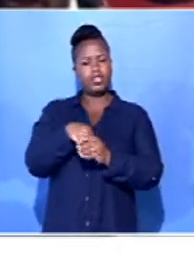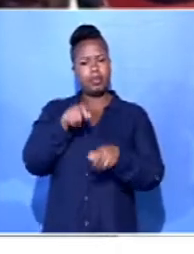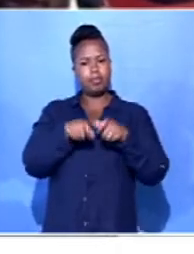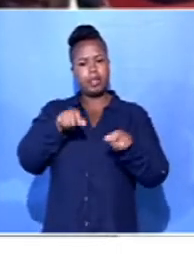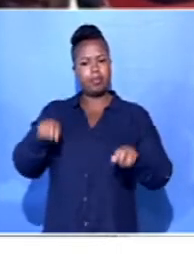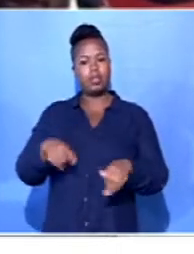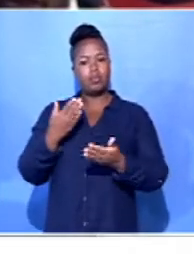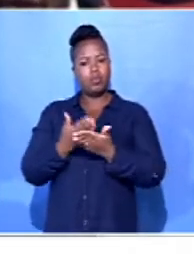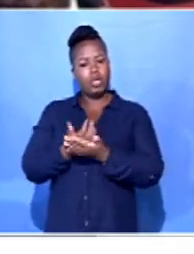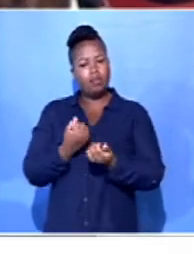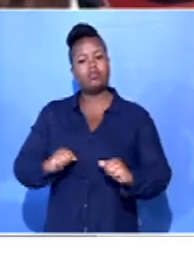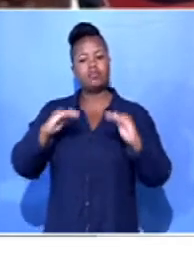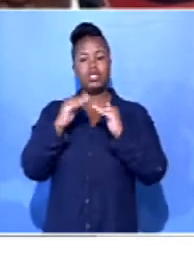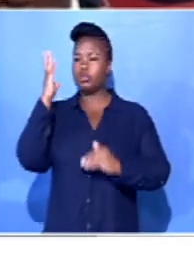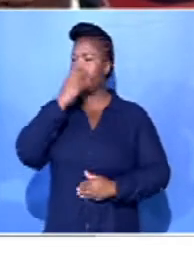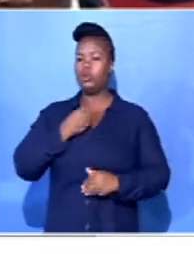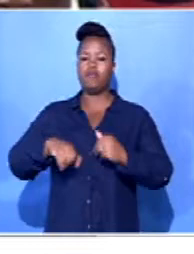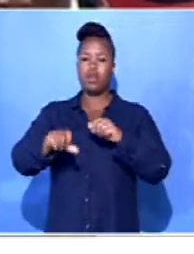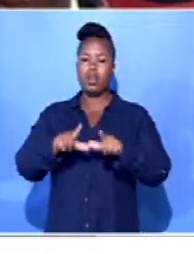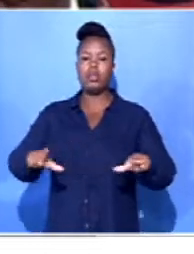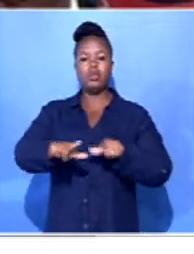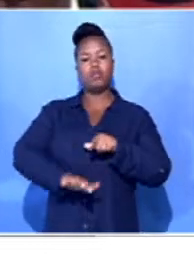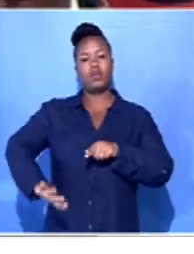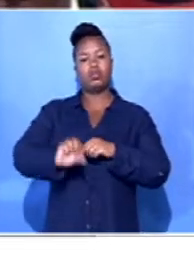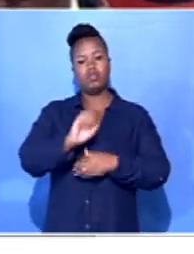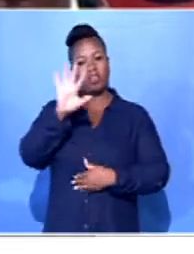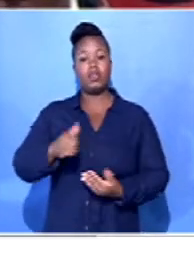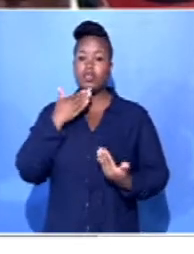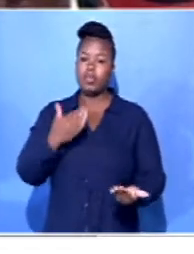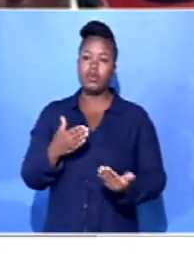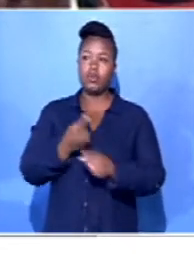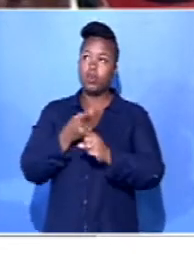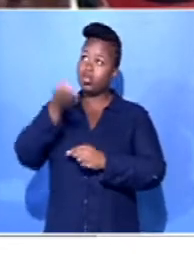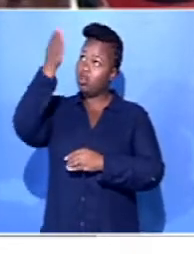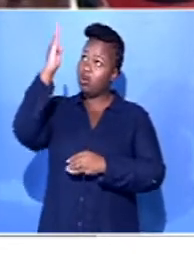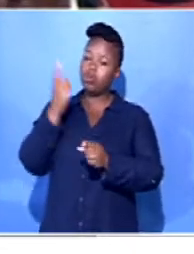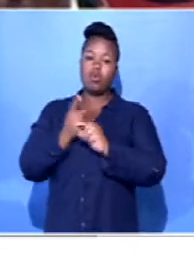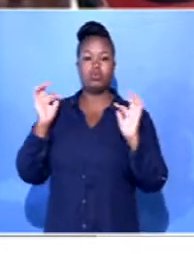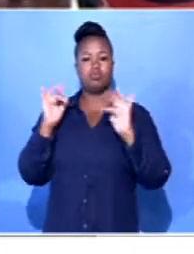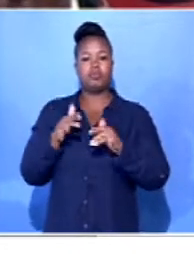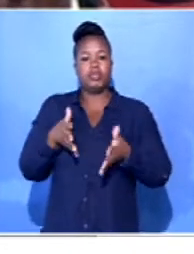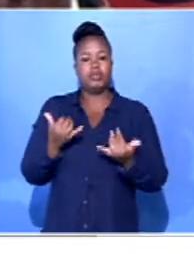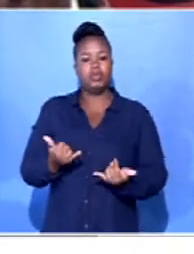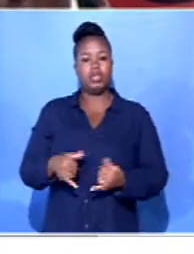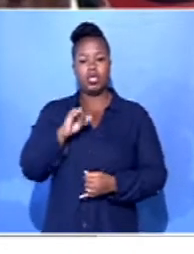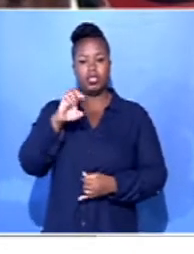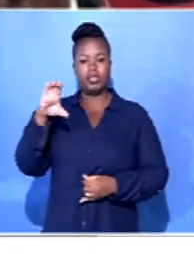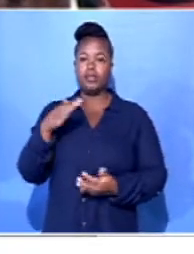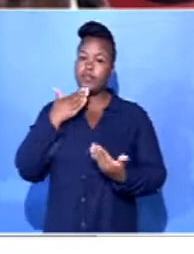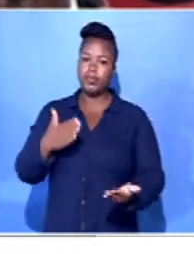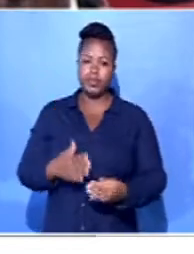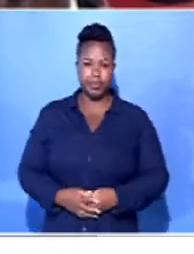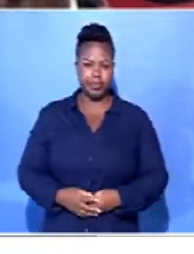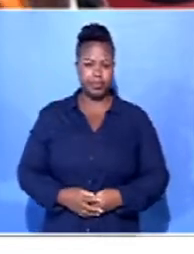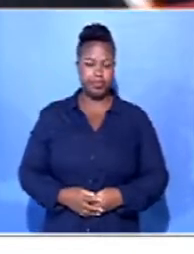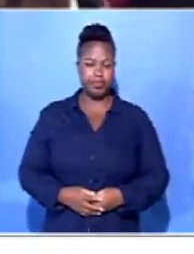stem kan wees in hier die mooie land van ons, Sout-Afrika. Dank jy heren dat ons vandag hier kan wees samen met die AEC. Thank